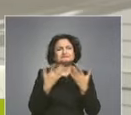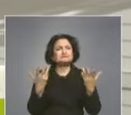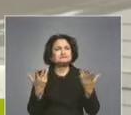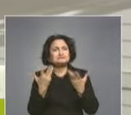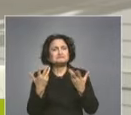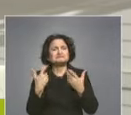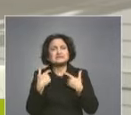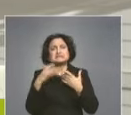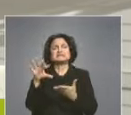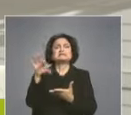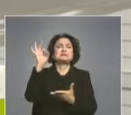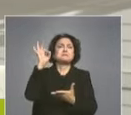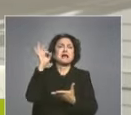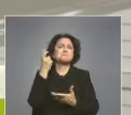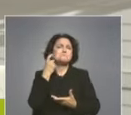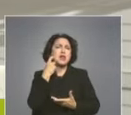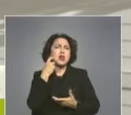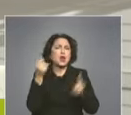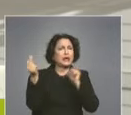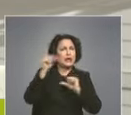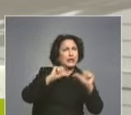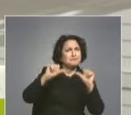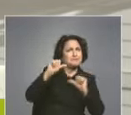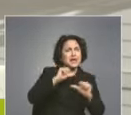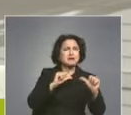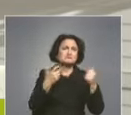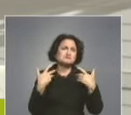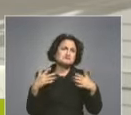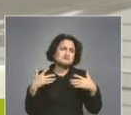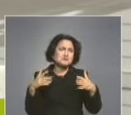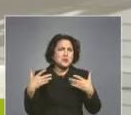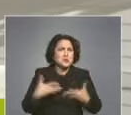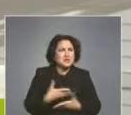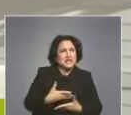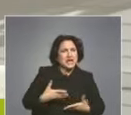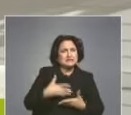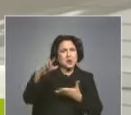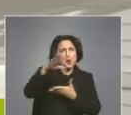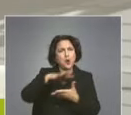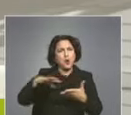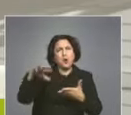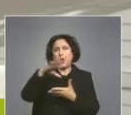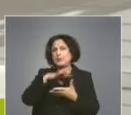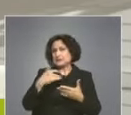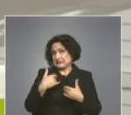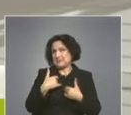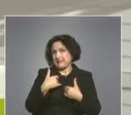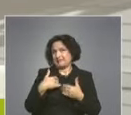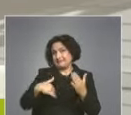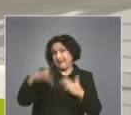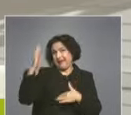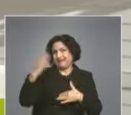просто си избрах биоията и химията като най-интересни за мен области на науката. Най-интересни? Най-интересни, да.